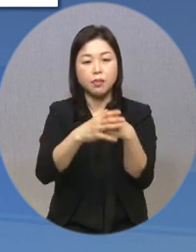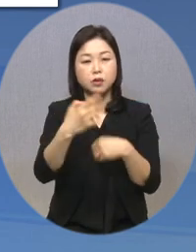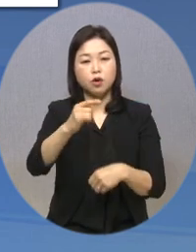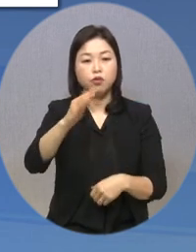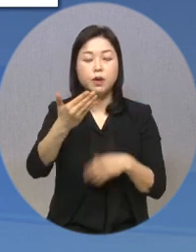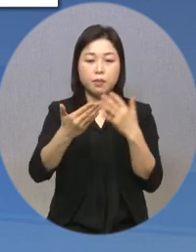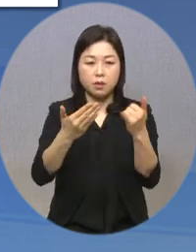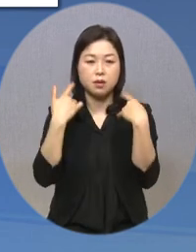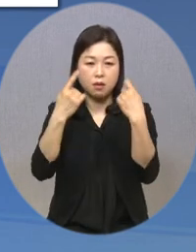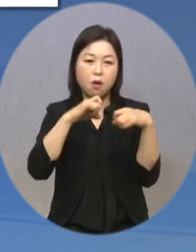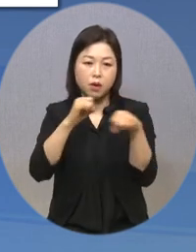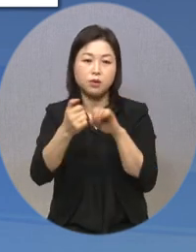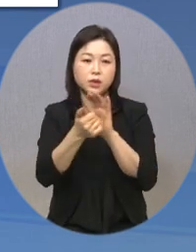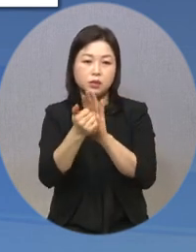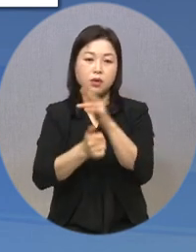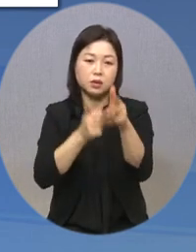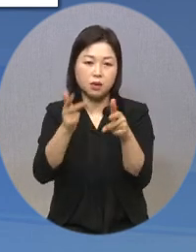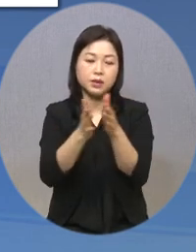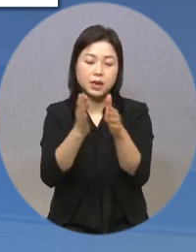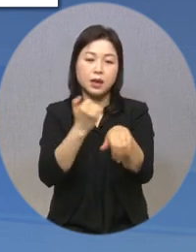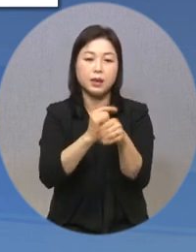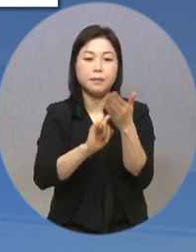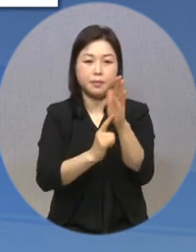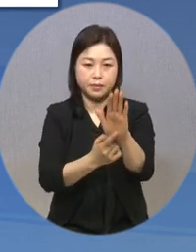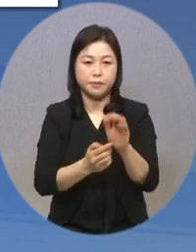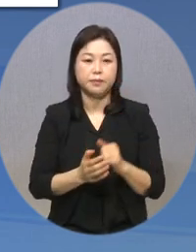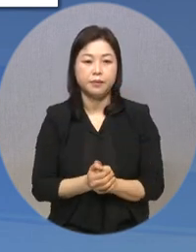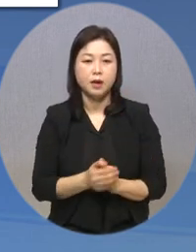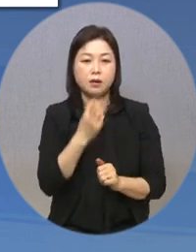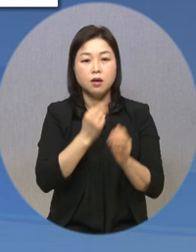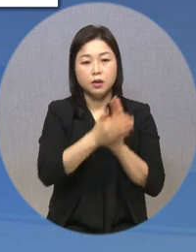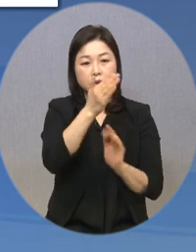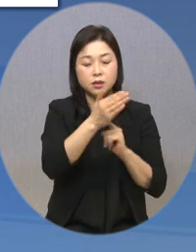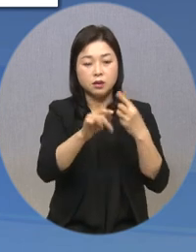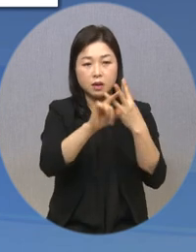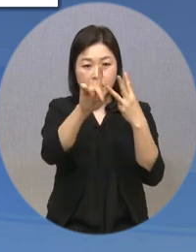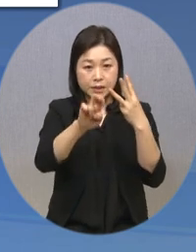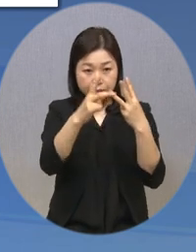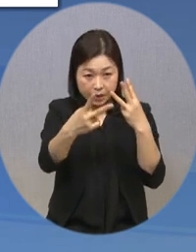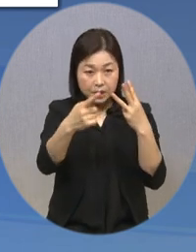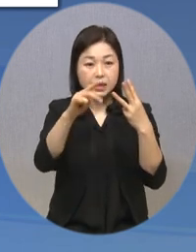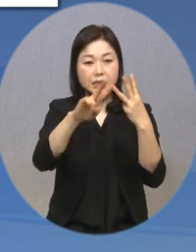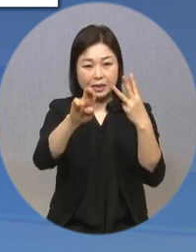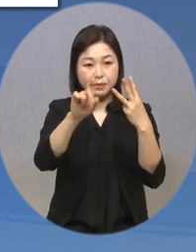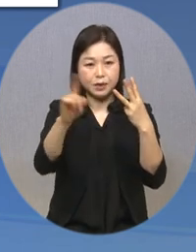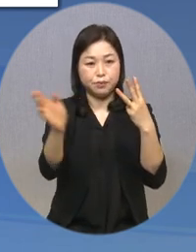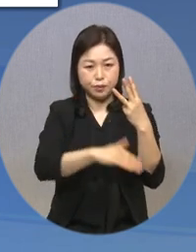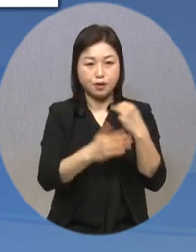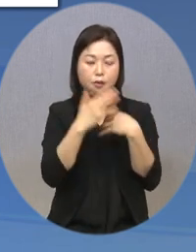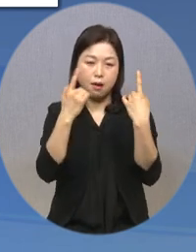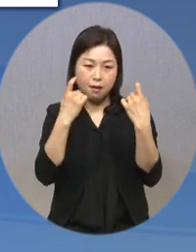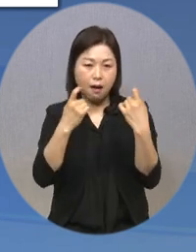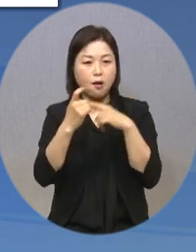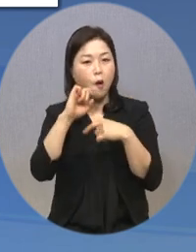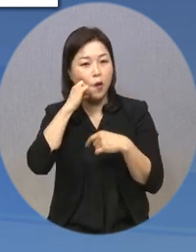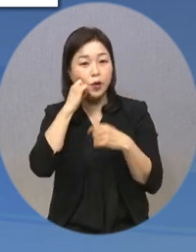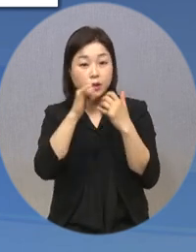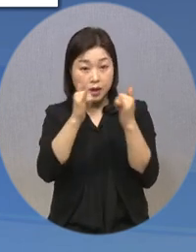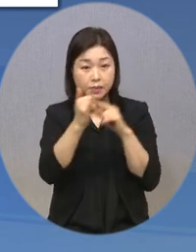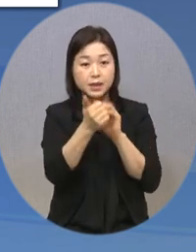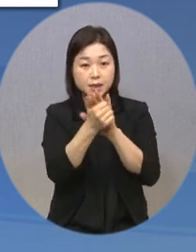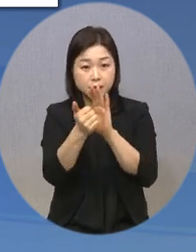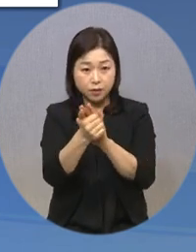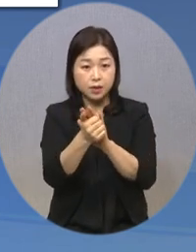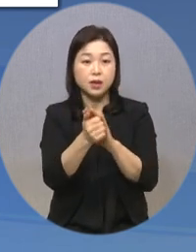여행활동 지원 사업을 시작한다고 밝혔습니다. 먼저 서울시는 3월 21일부터 관광 취약계층 여행활동 지원 사업